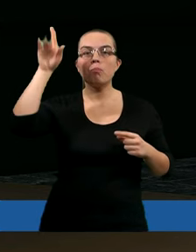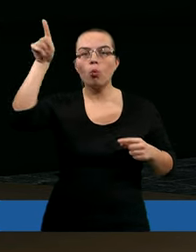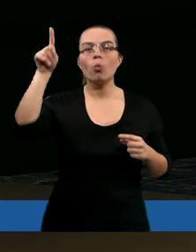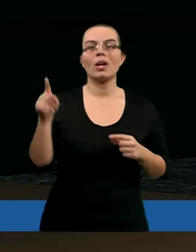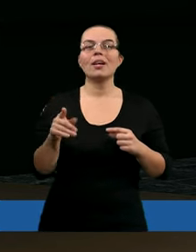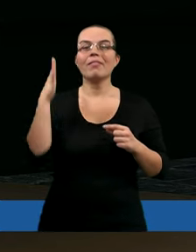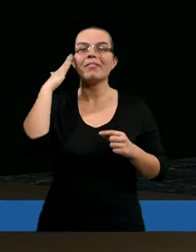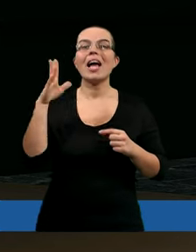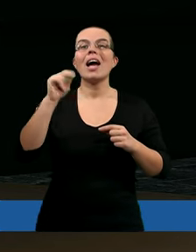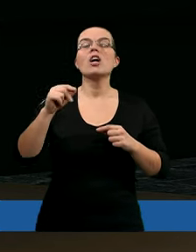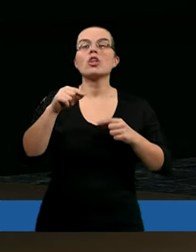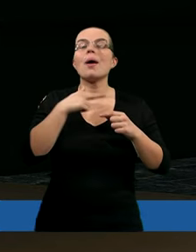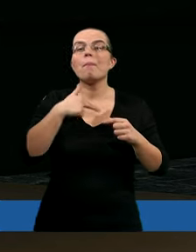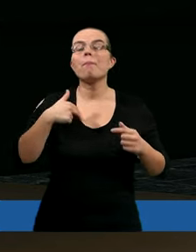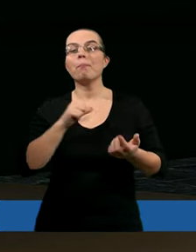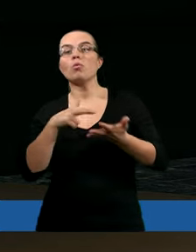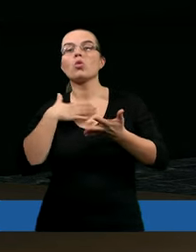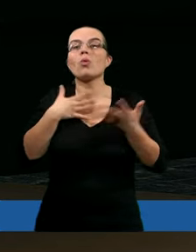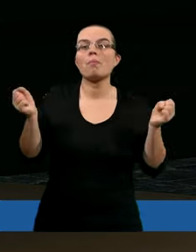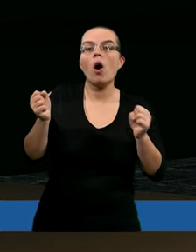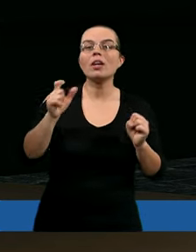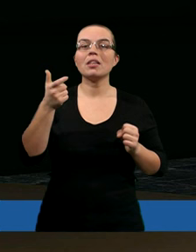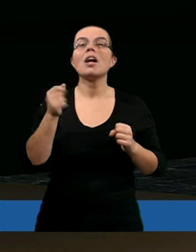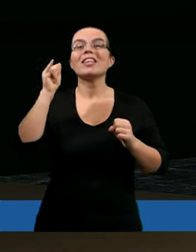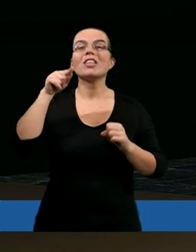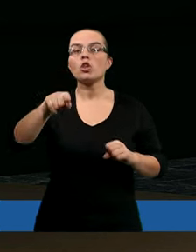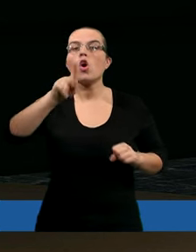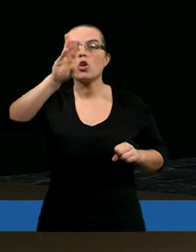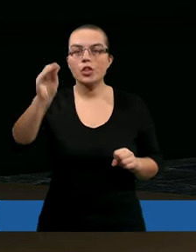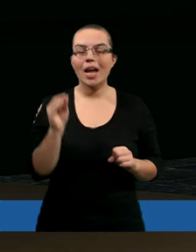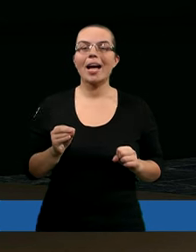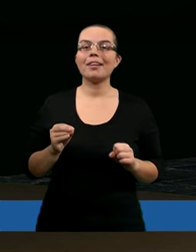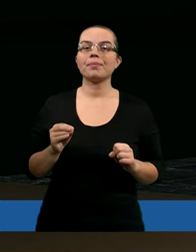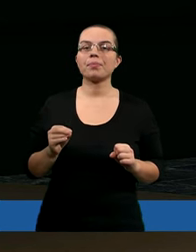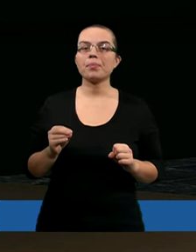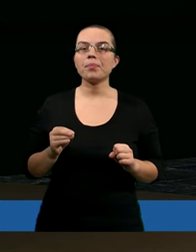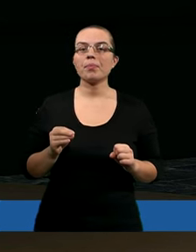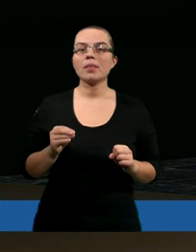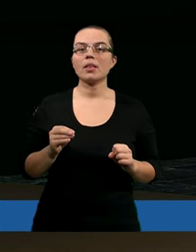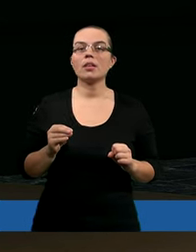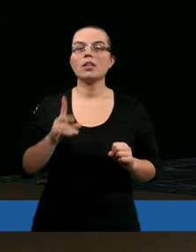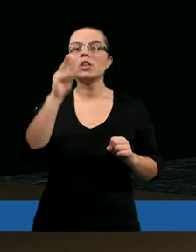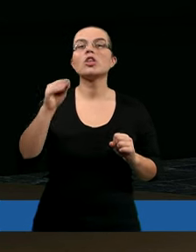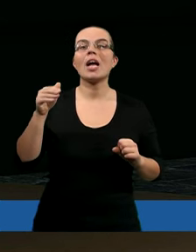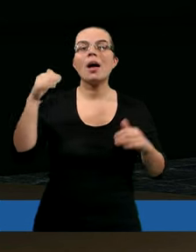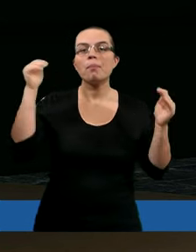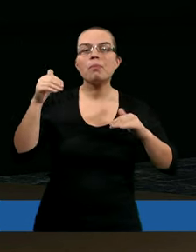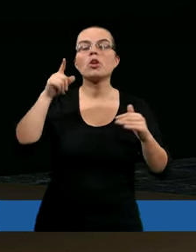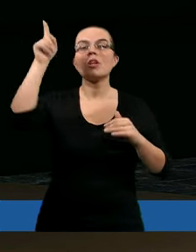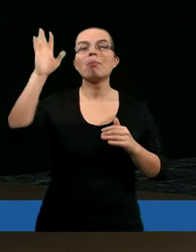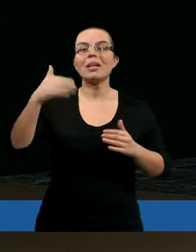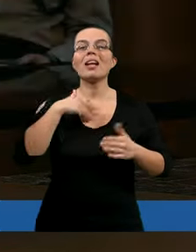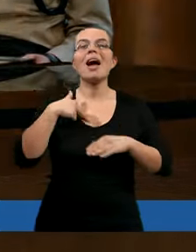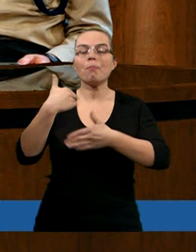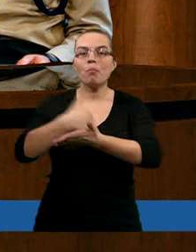że On jest sprawiedliwy i to, że jakby, że jest zbawiony i że będzie miał życie